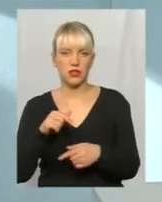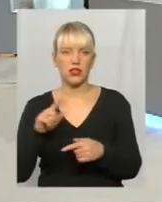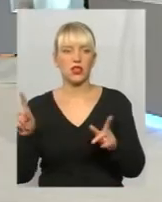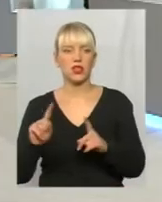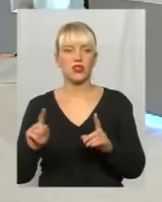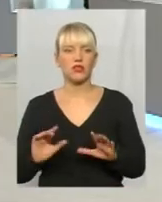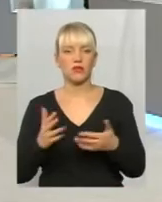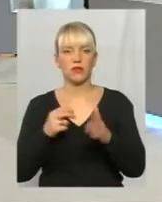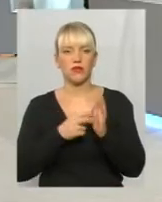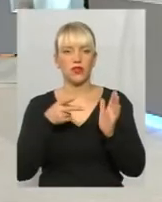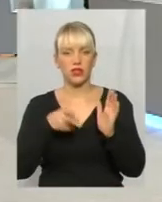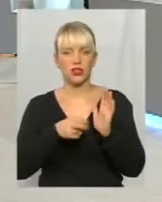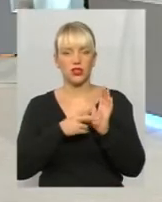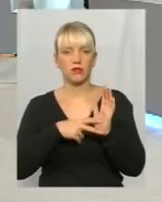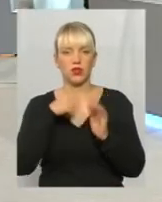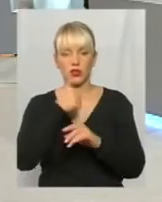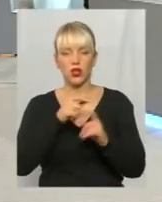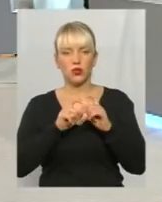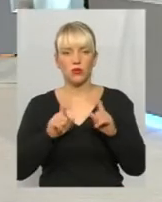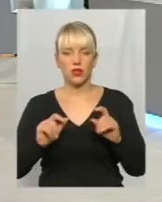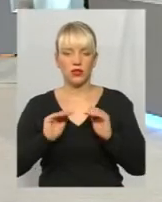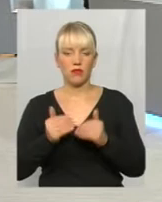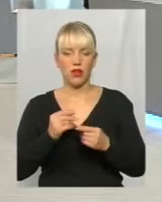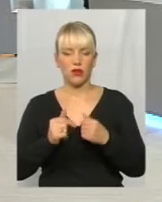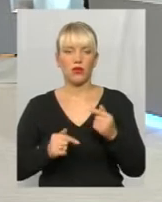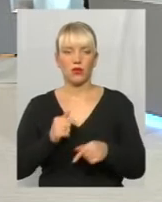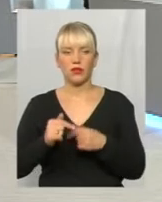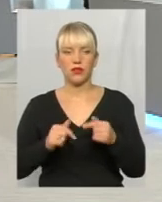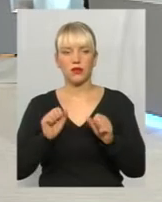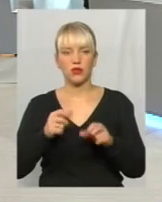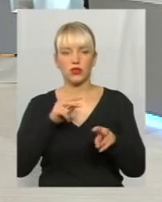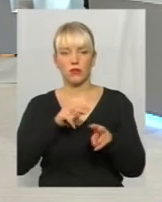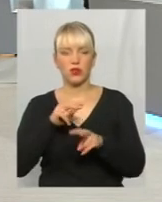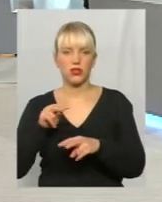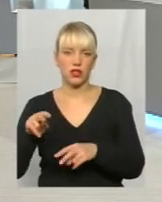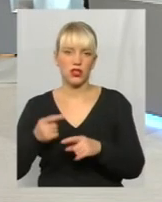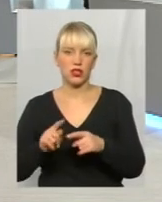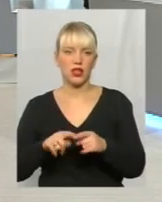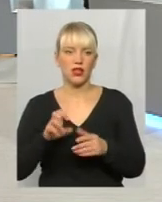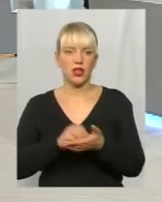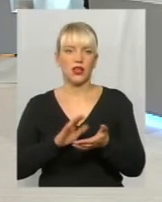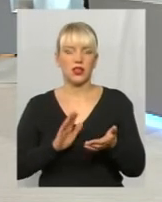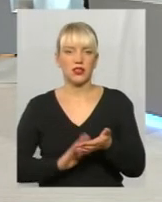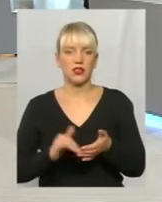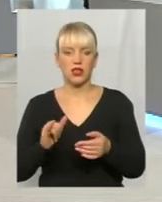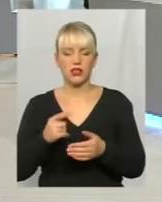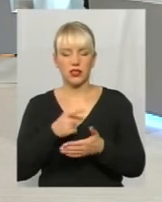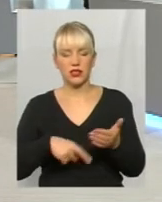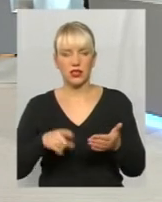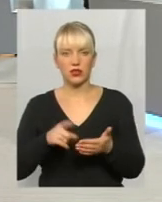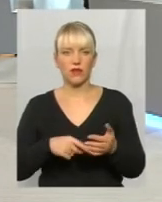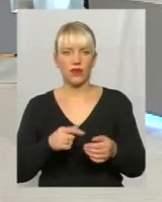відбулось в 2017 році? Суб'єкти малого підприємства можна просто простежити на реєстрації і скасуванні